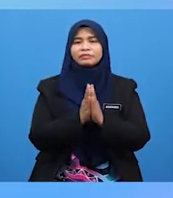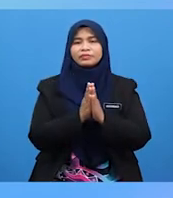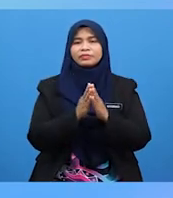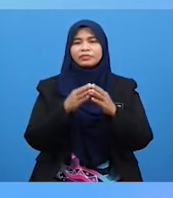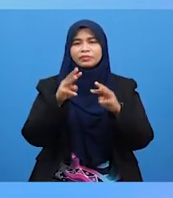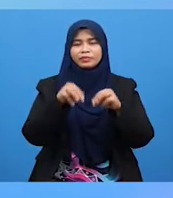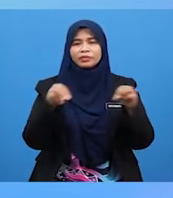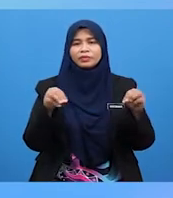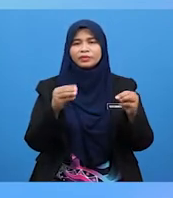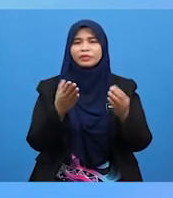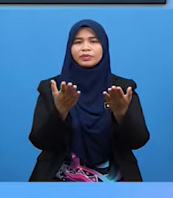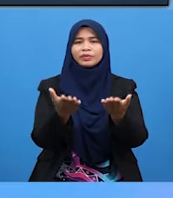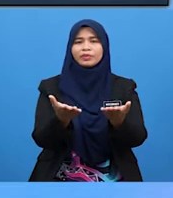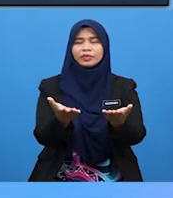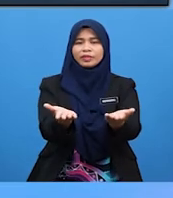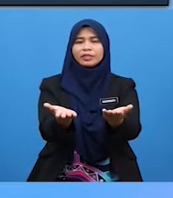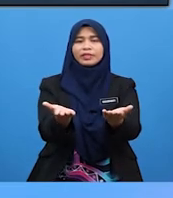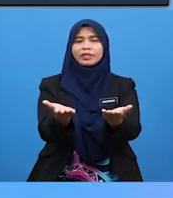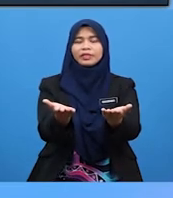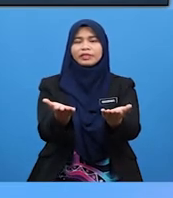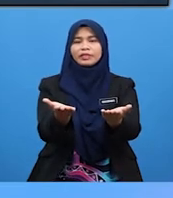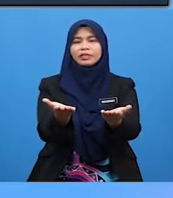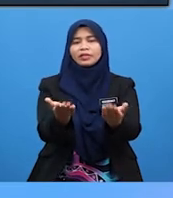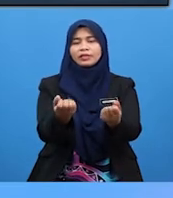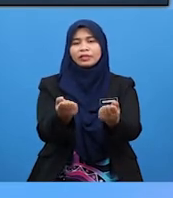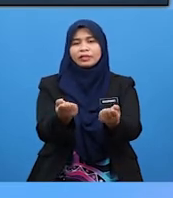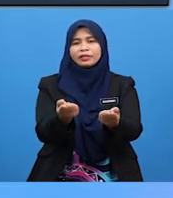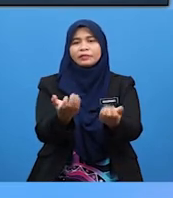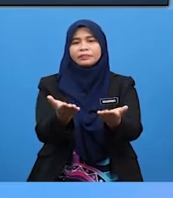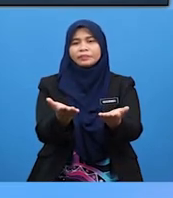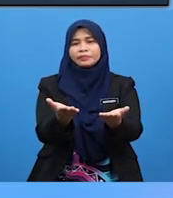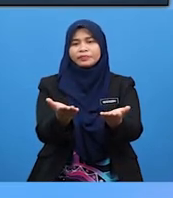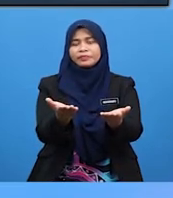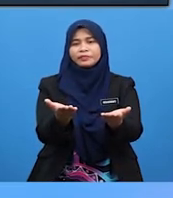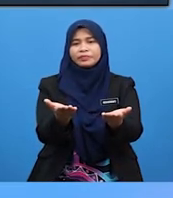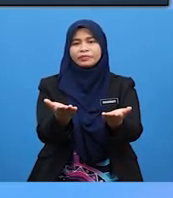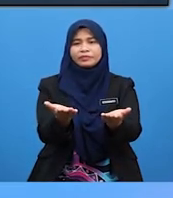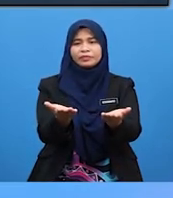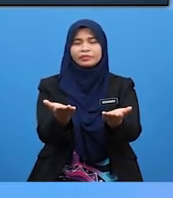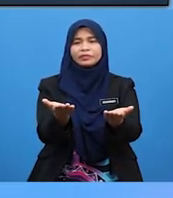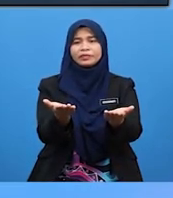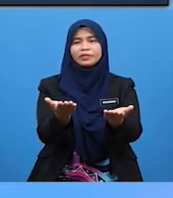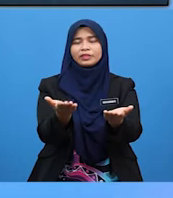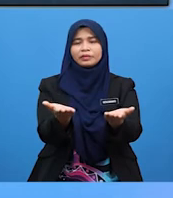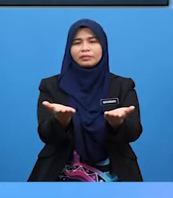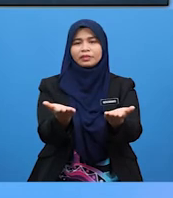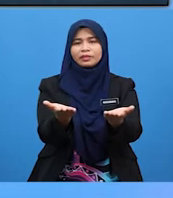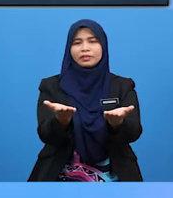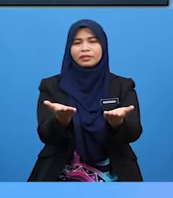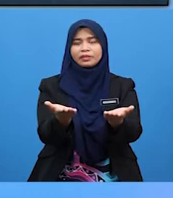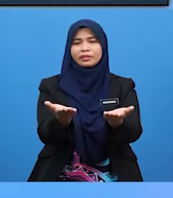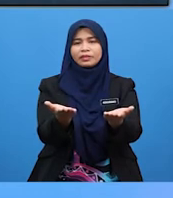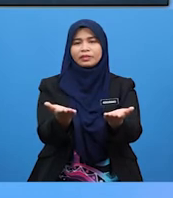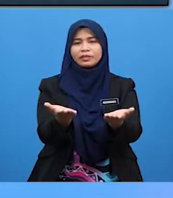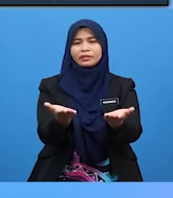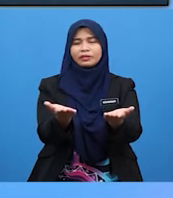-murid Hulurkan kedua-dua belah tangan kehadapan Dalam keadaan tapak tangan menghadap